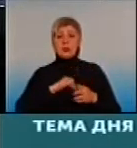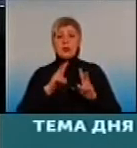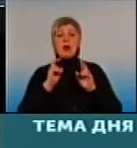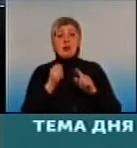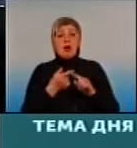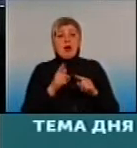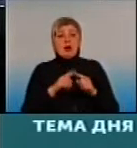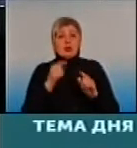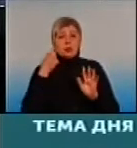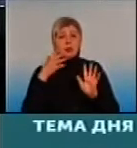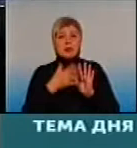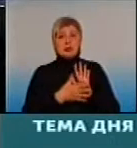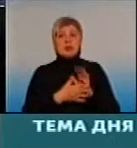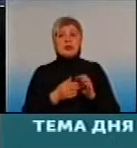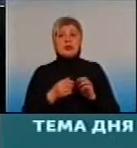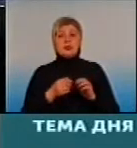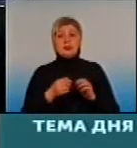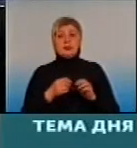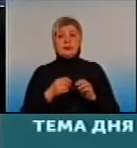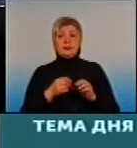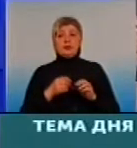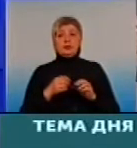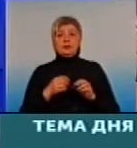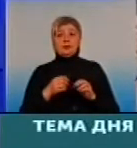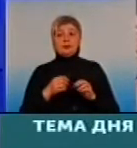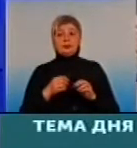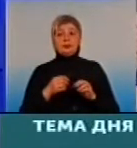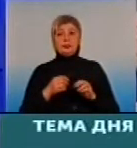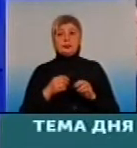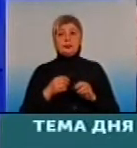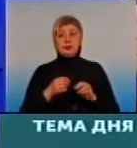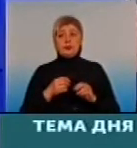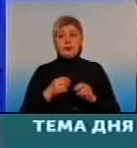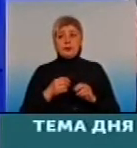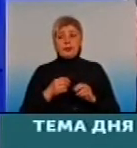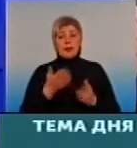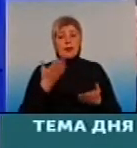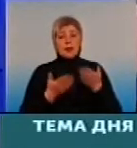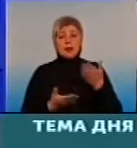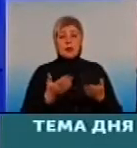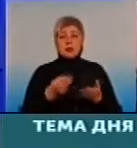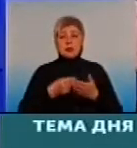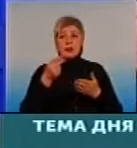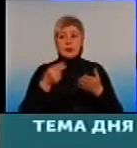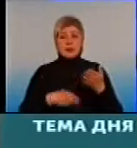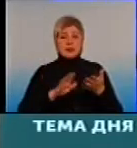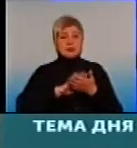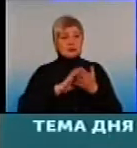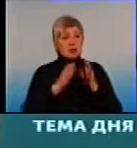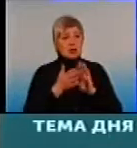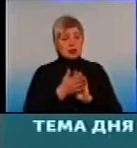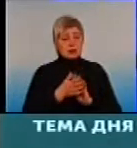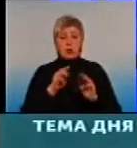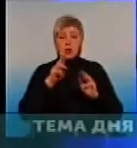Дякуємо за дзвінок. Мова йшла, чи саме перо підписання декларації, і, мабуть, що так. Підписувати декларацію, то не мають права відказувати. Що